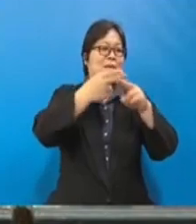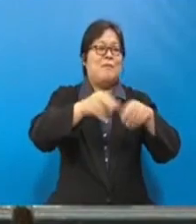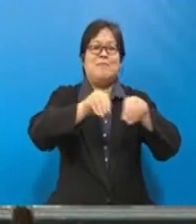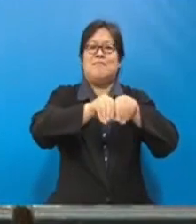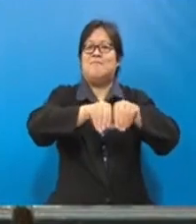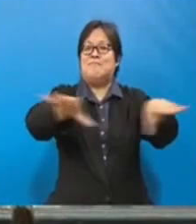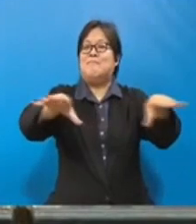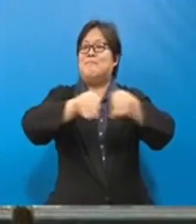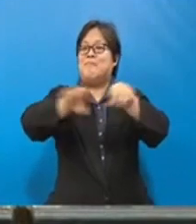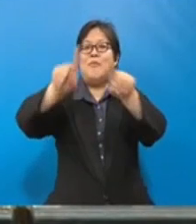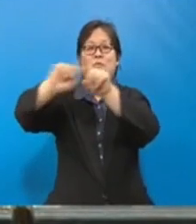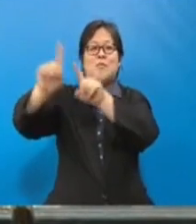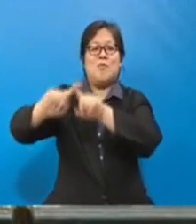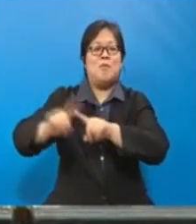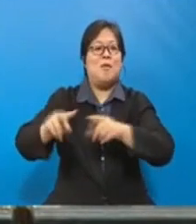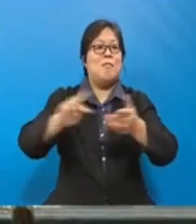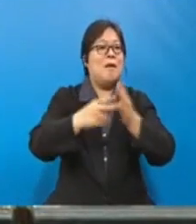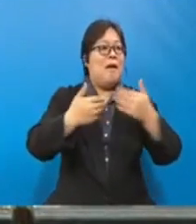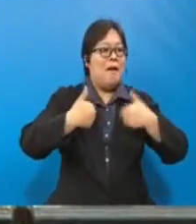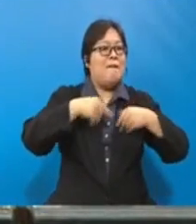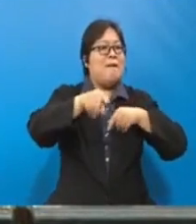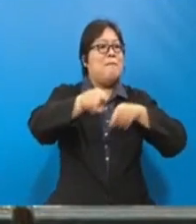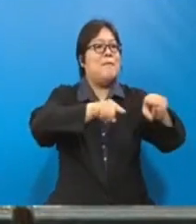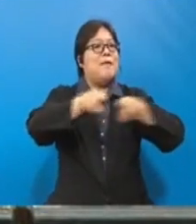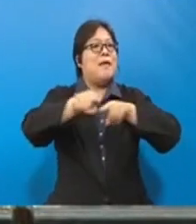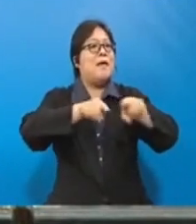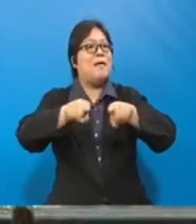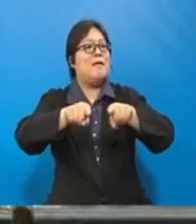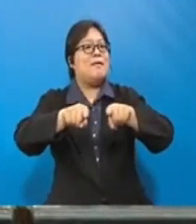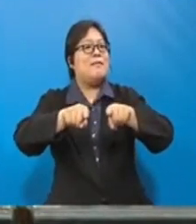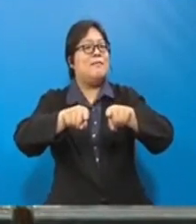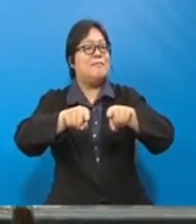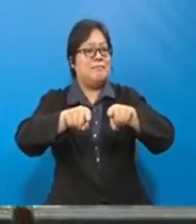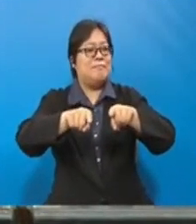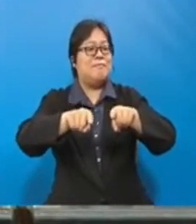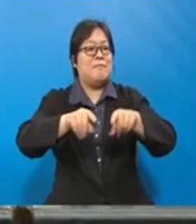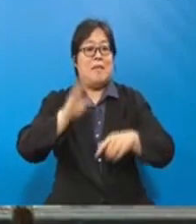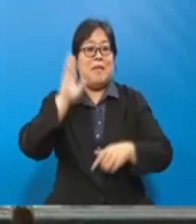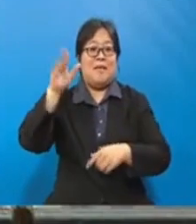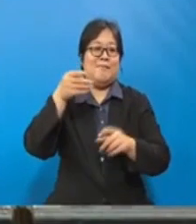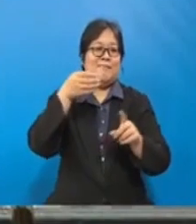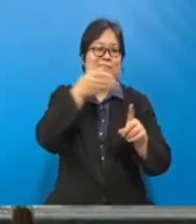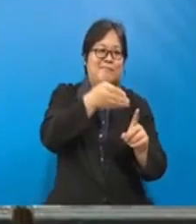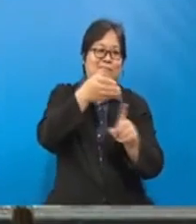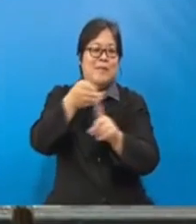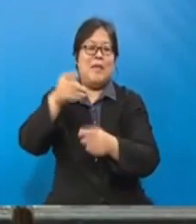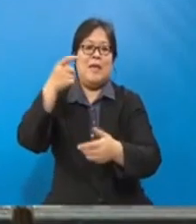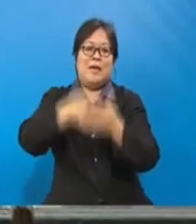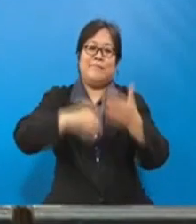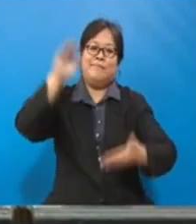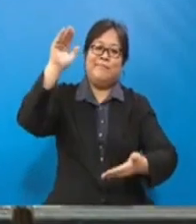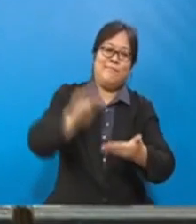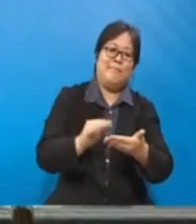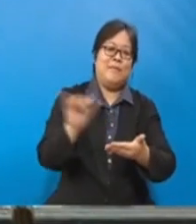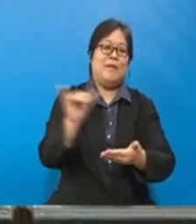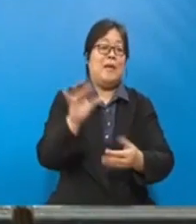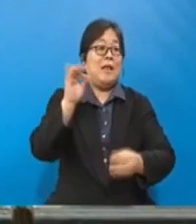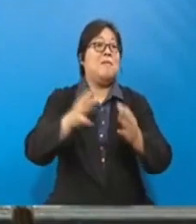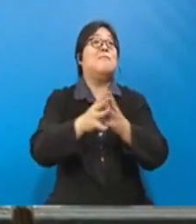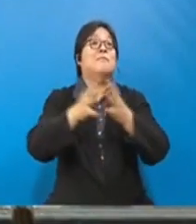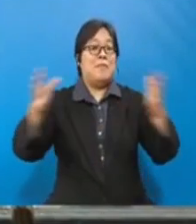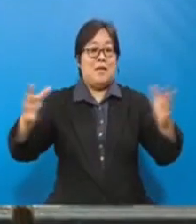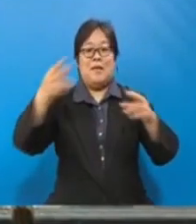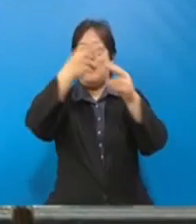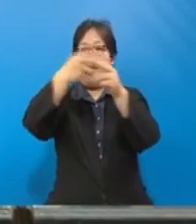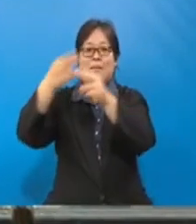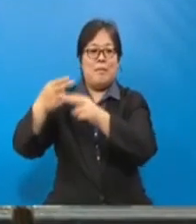-brand yang supaya ada persaingan dan ia juga akan memberi tekanan kepada penurunan harga nanti kalau lebih banyak lagi